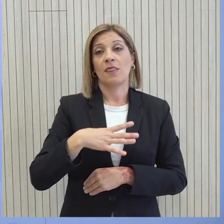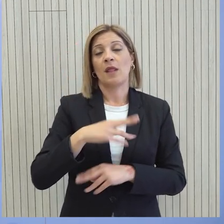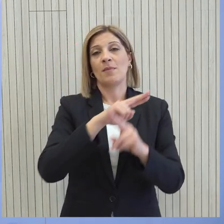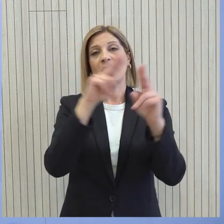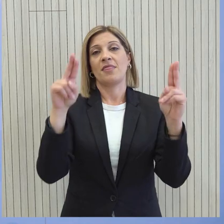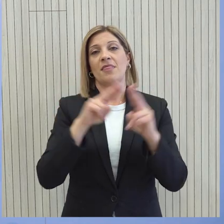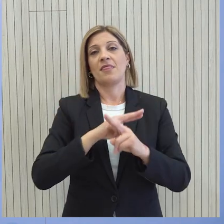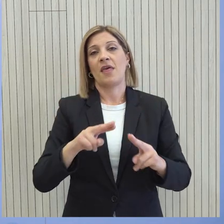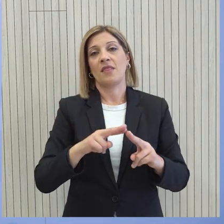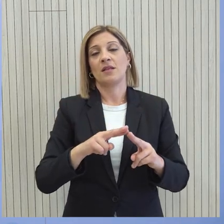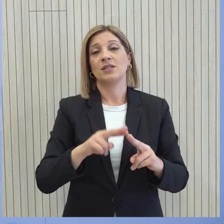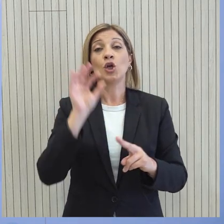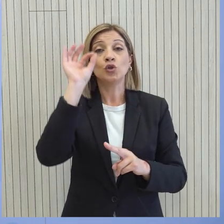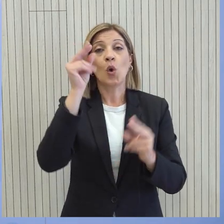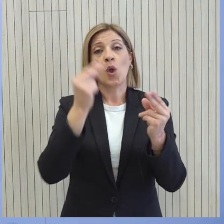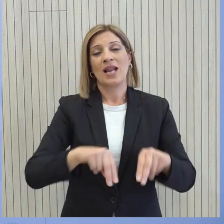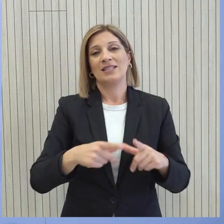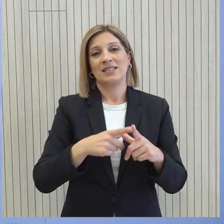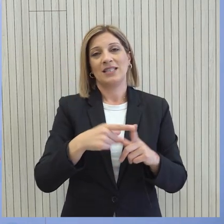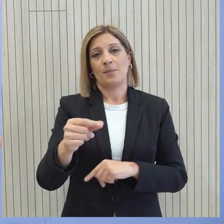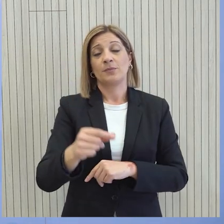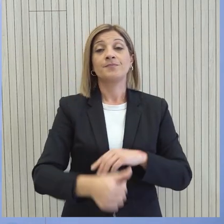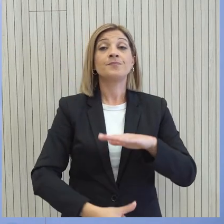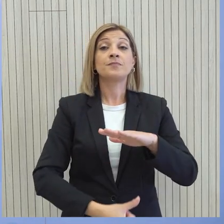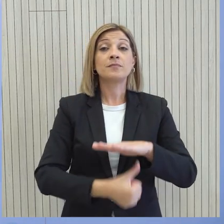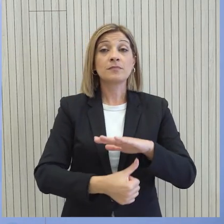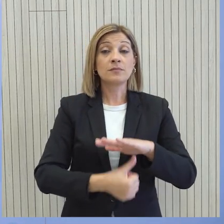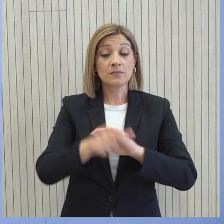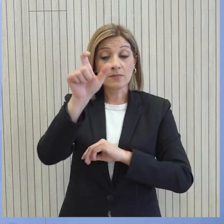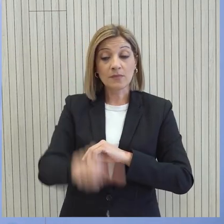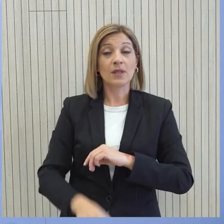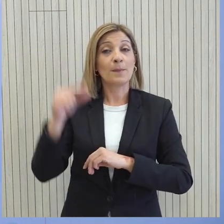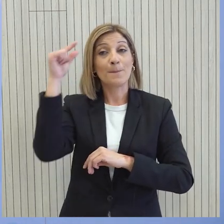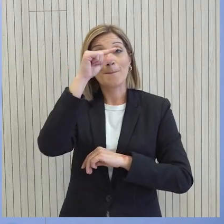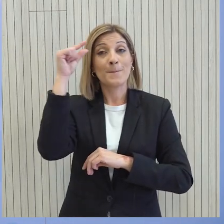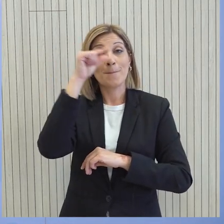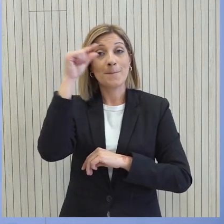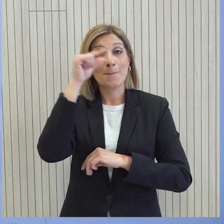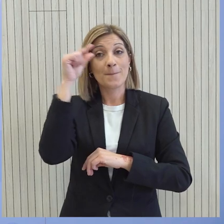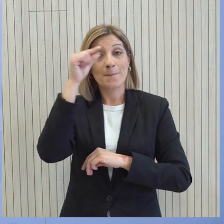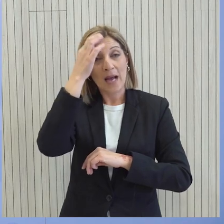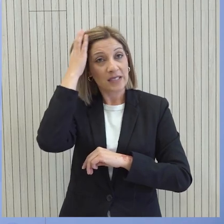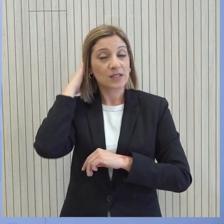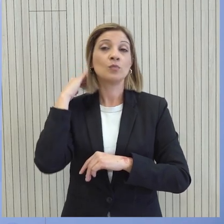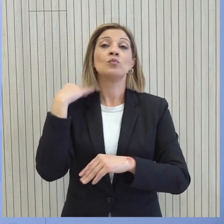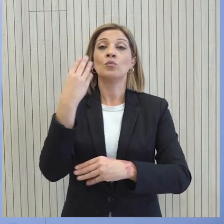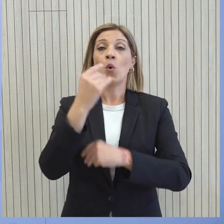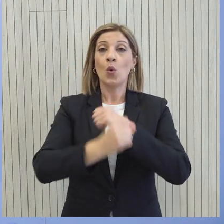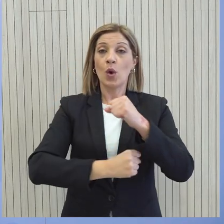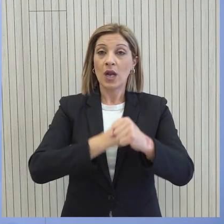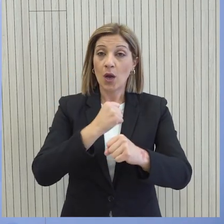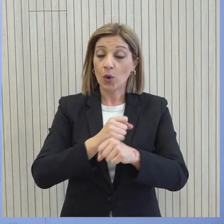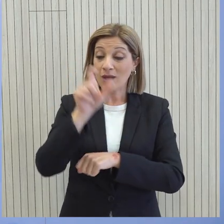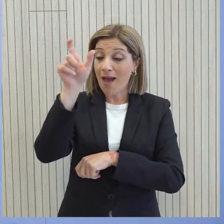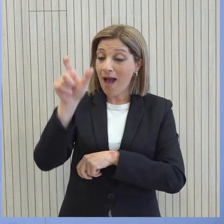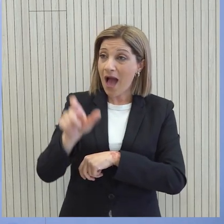διεθνώς ως προς την επίλυση του Κυπριακού προβλήματος Ο ίδιος ο Πρόεδρος Μπάιντεν το γνωρίζετε πολύ καλά Η διαχρονική του θέση και η διαχρονική του